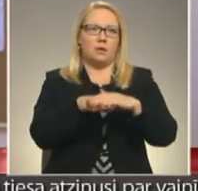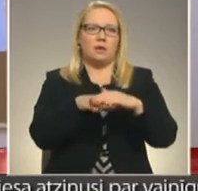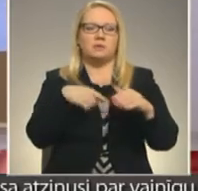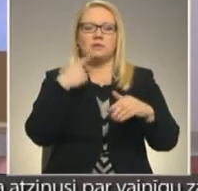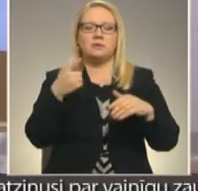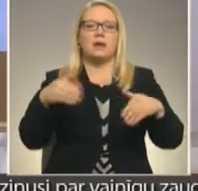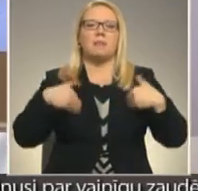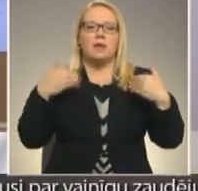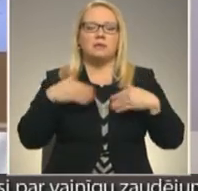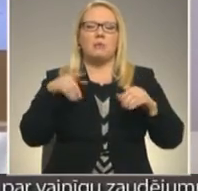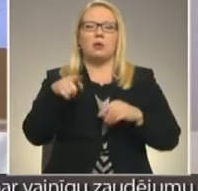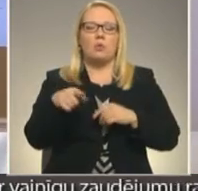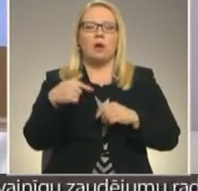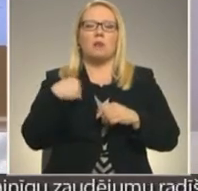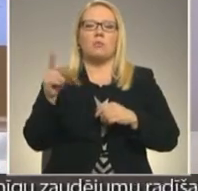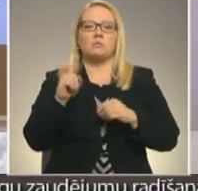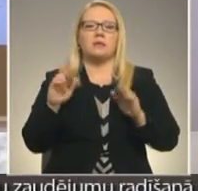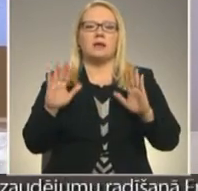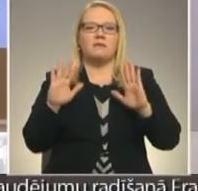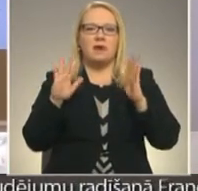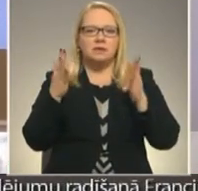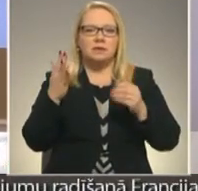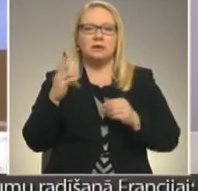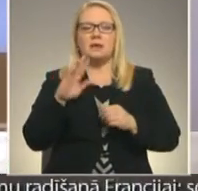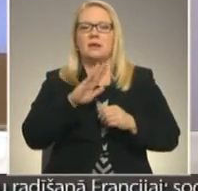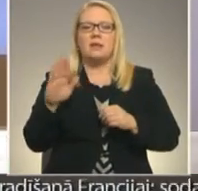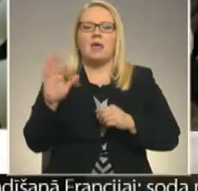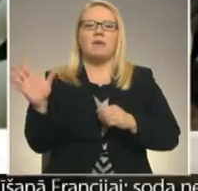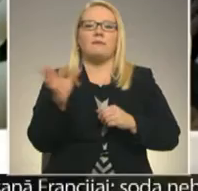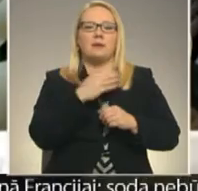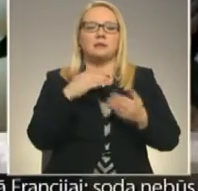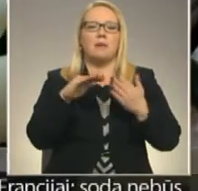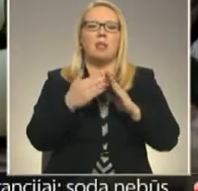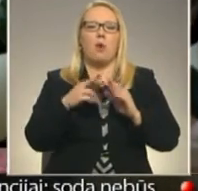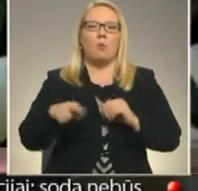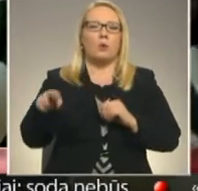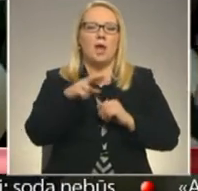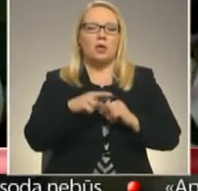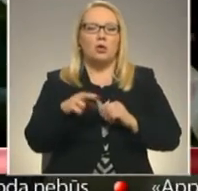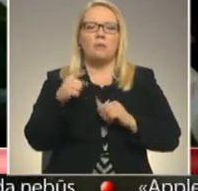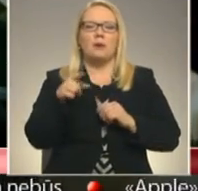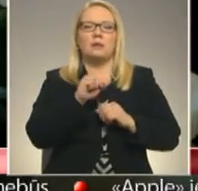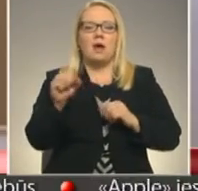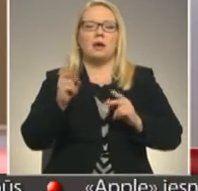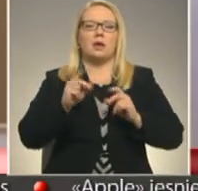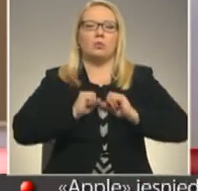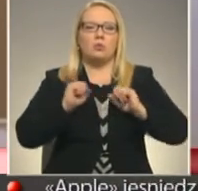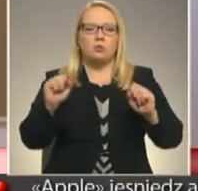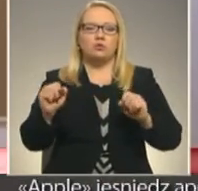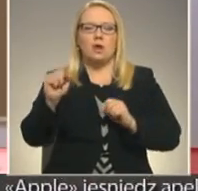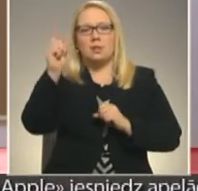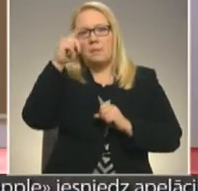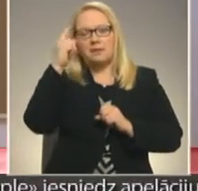par to, ka mums ir tomēr veicies, jo nevisiem lauku reģioniem ir tā, ka ir nodrošināti ar